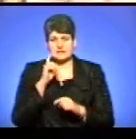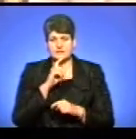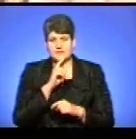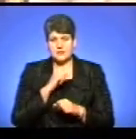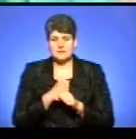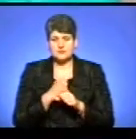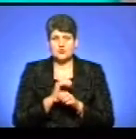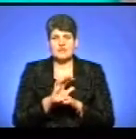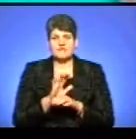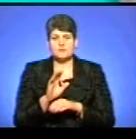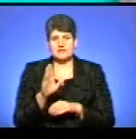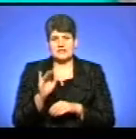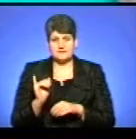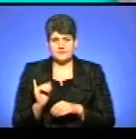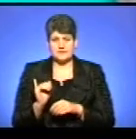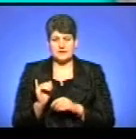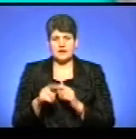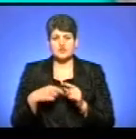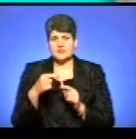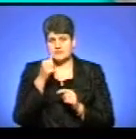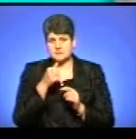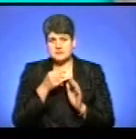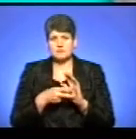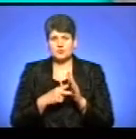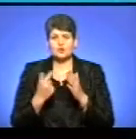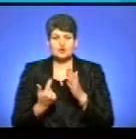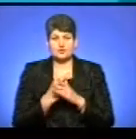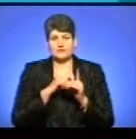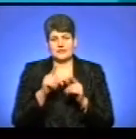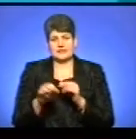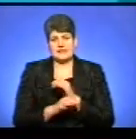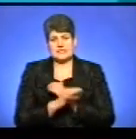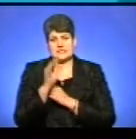Працює на виробництві. А за місяць планує знову їхати на Схід.